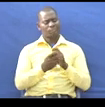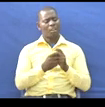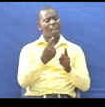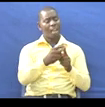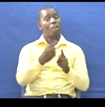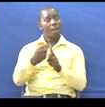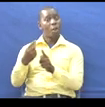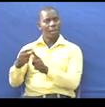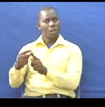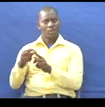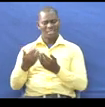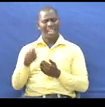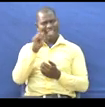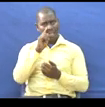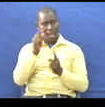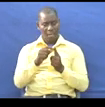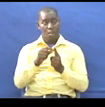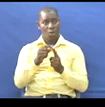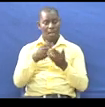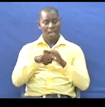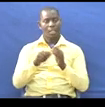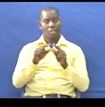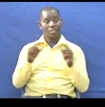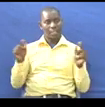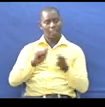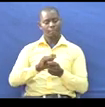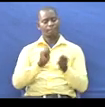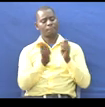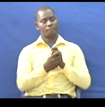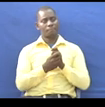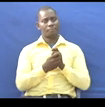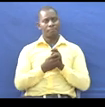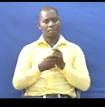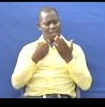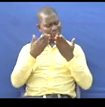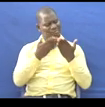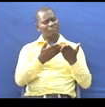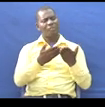katika sentensi li natafsiriwa Tuangalie mfano ufuatao